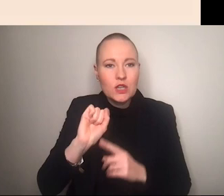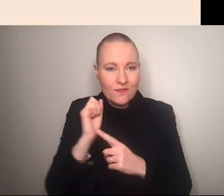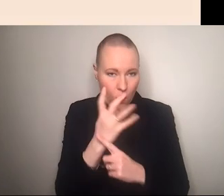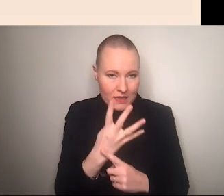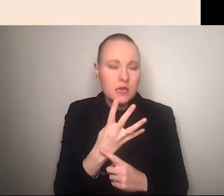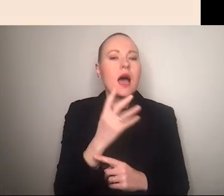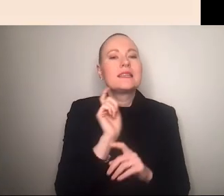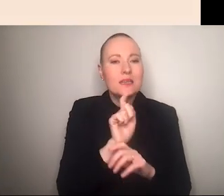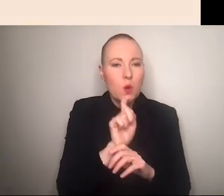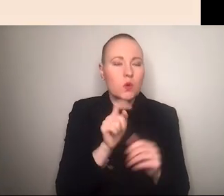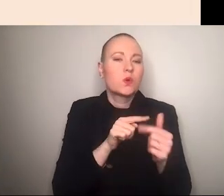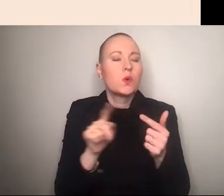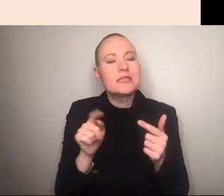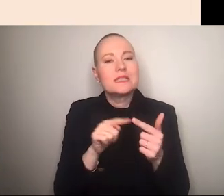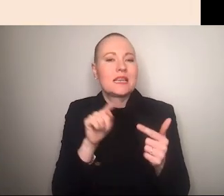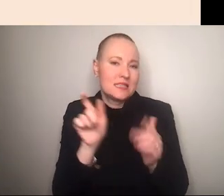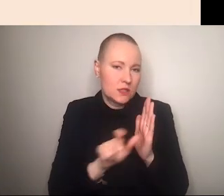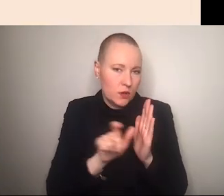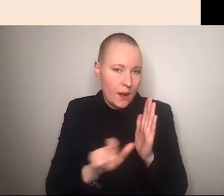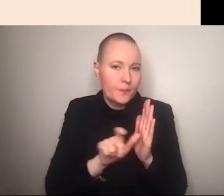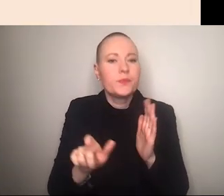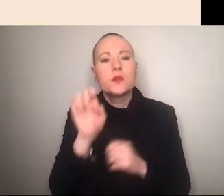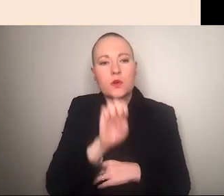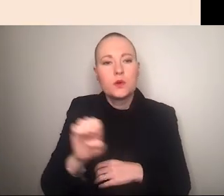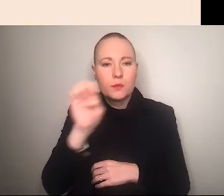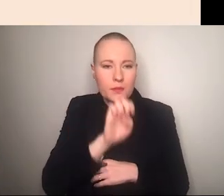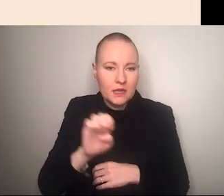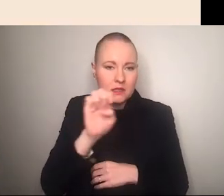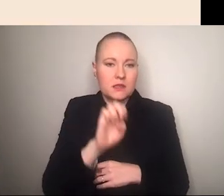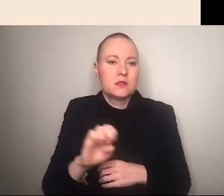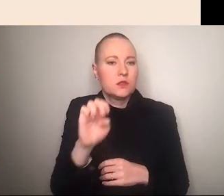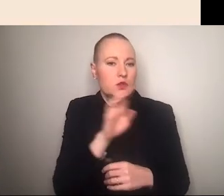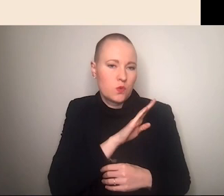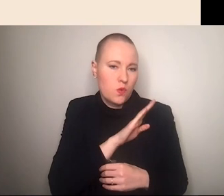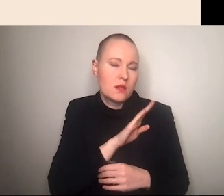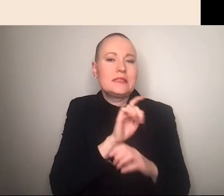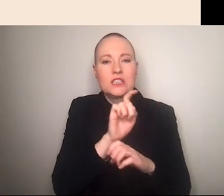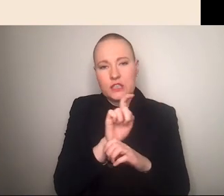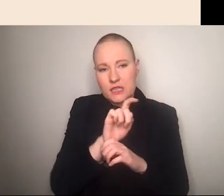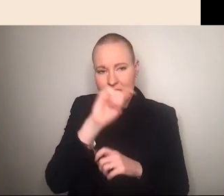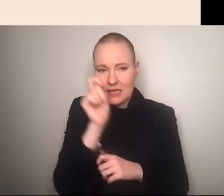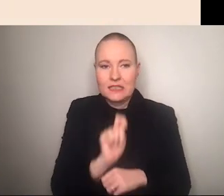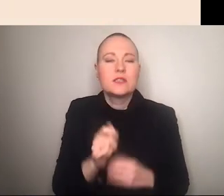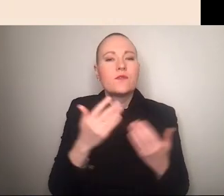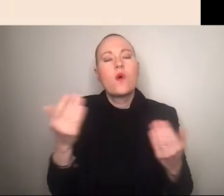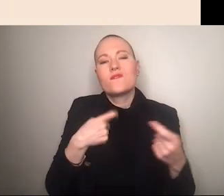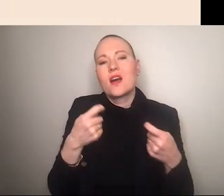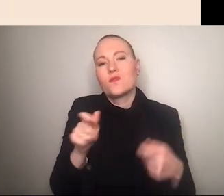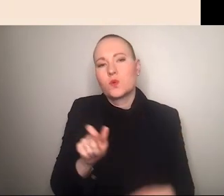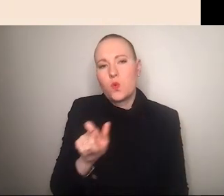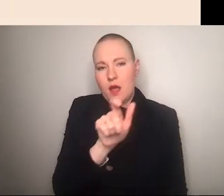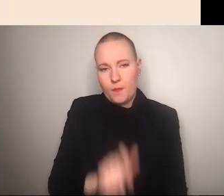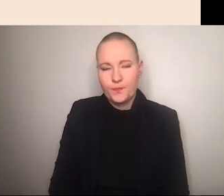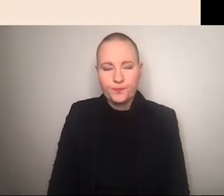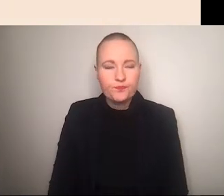an der european new school of digital studies an der viadrina in frankfurt oder und teile meiner